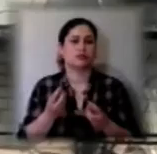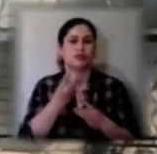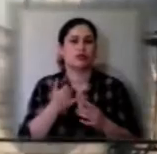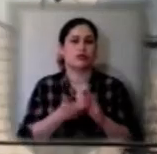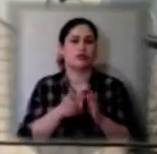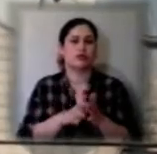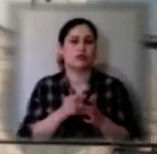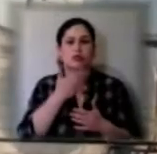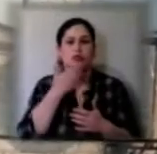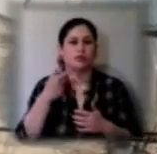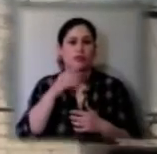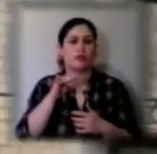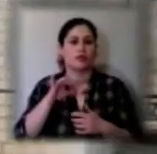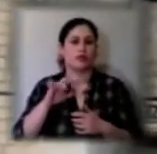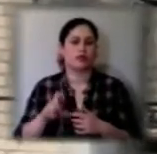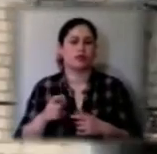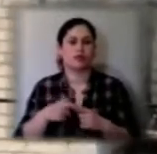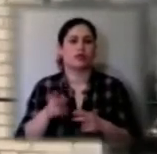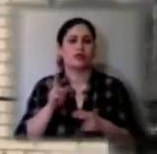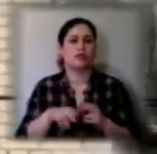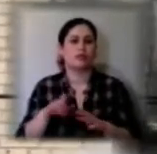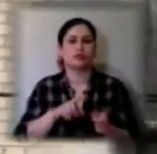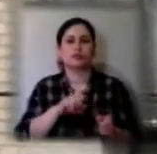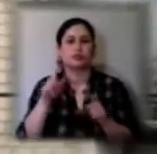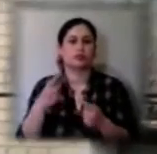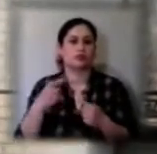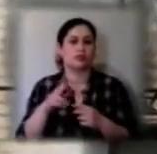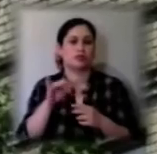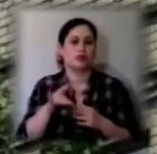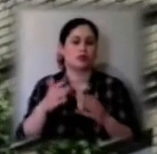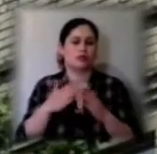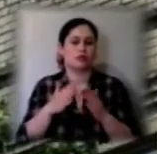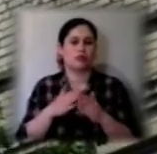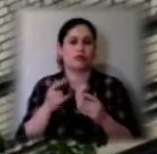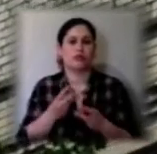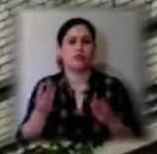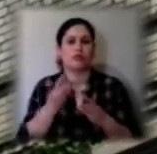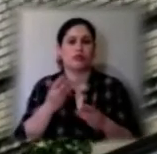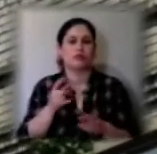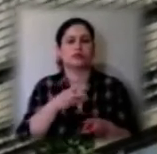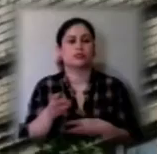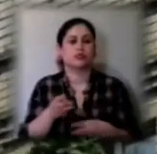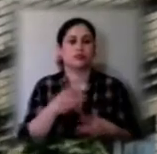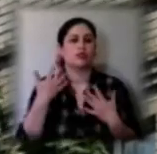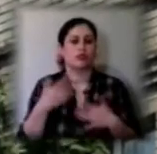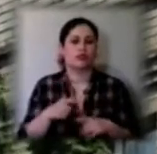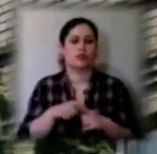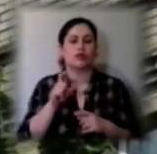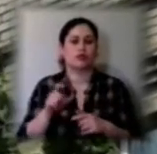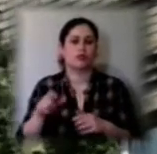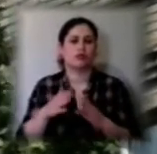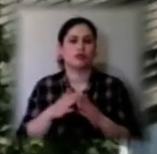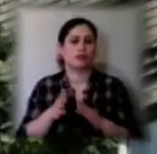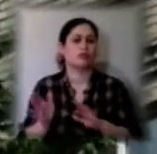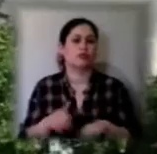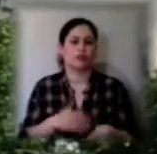останньому поверсі. Згодом вогонь перекинувся на дах будинку. Вогоні рятувальники загасили. Людей з будинку евакуювали.